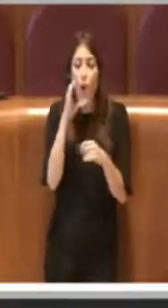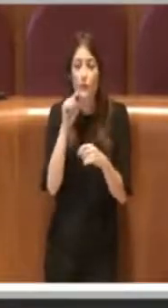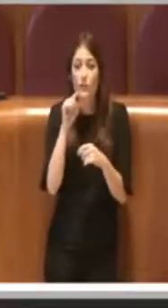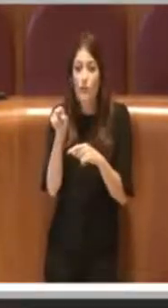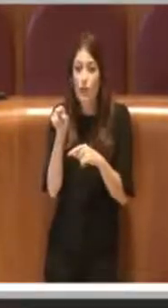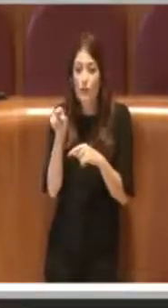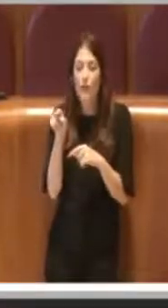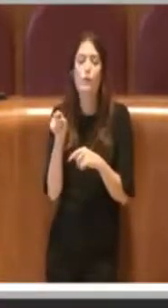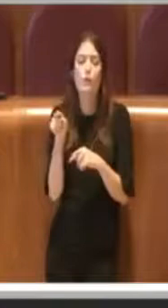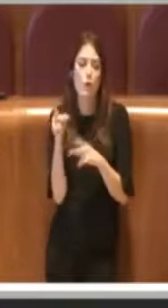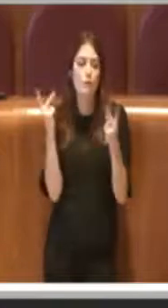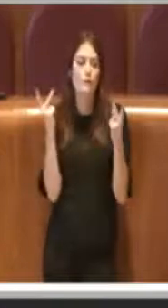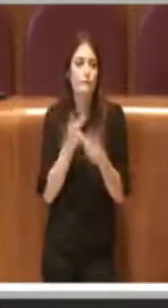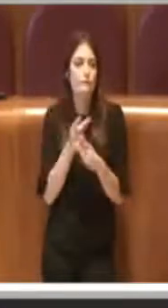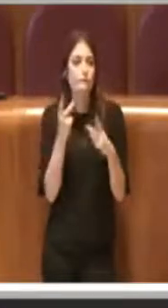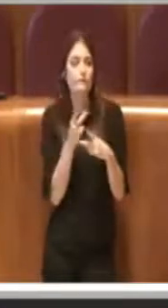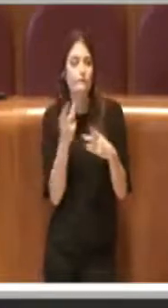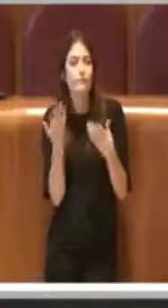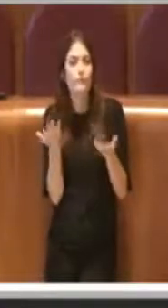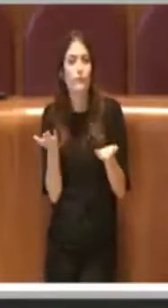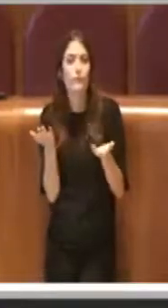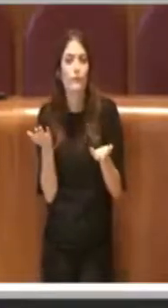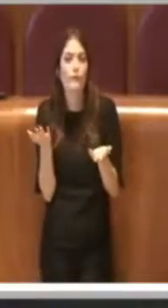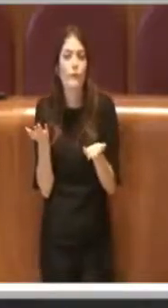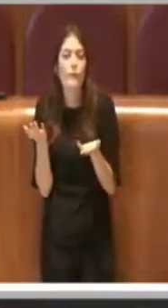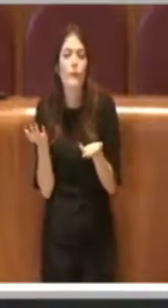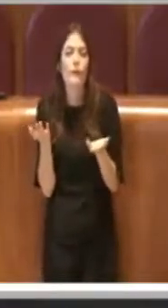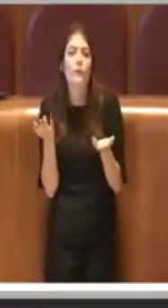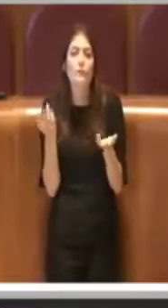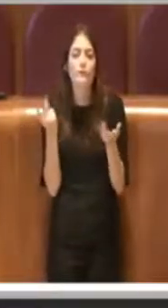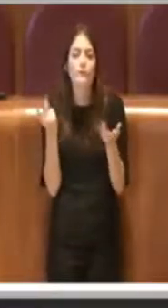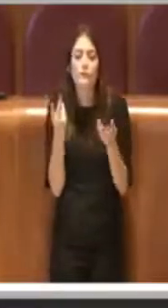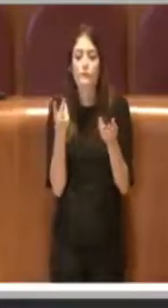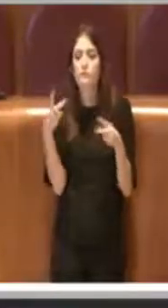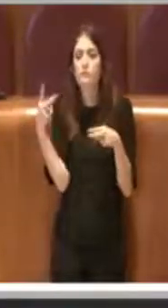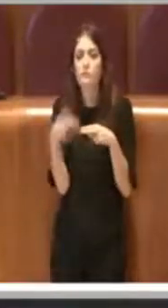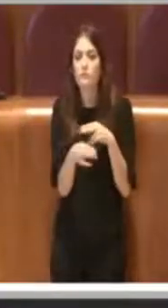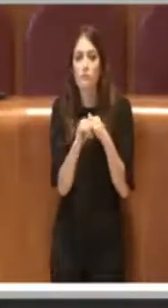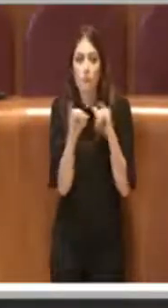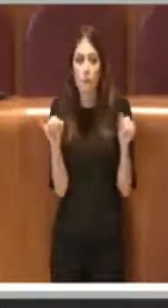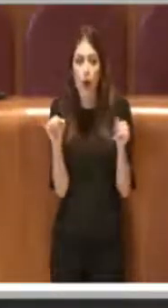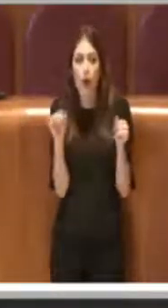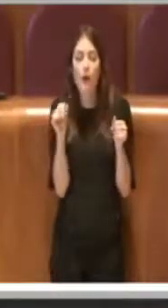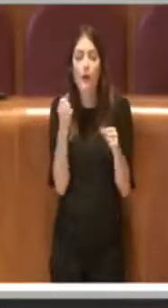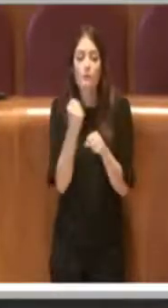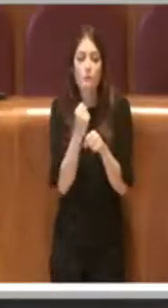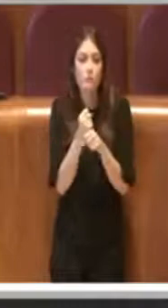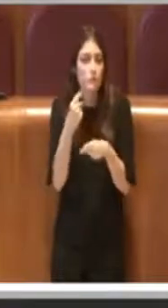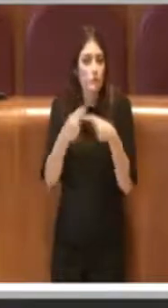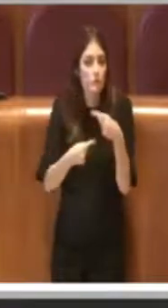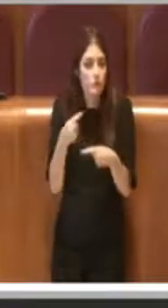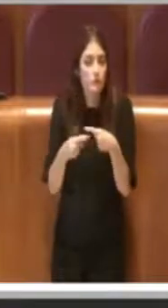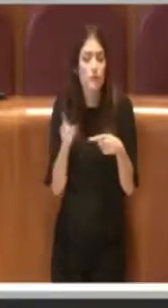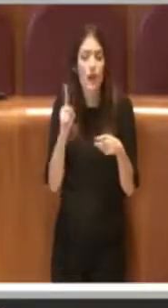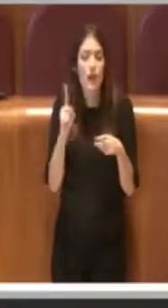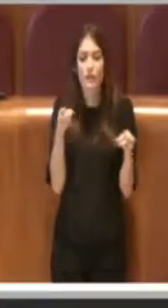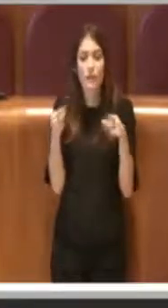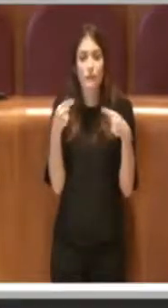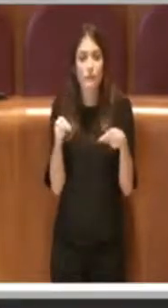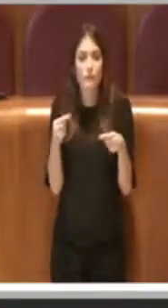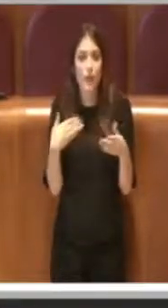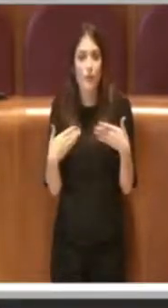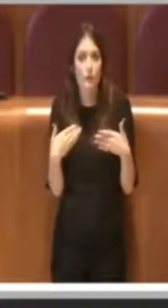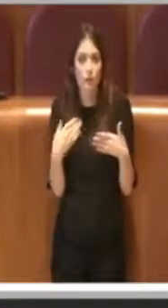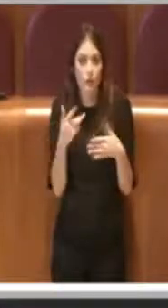di fatto è stato, non si è mai interrotto, ha potuto sempre lavorare soprattutto in questa fase così importante di